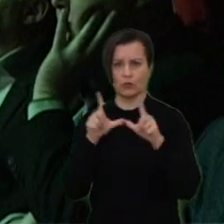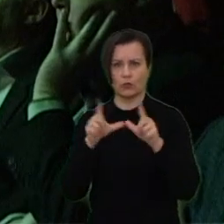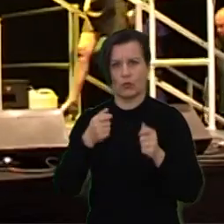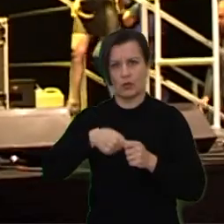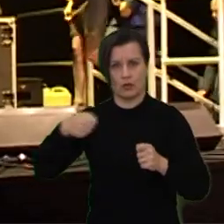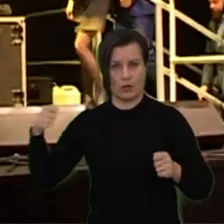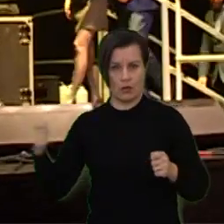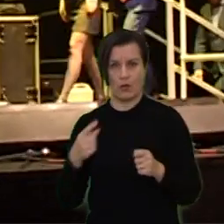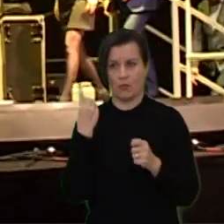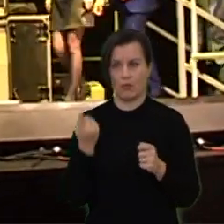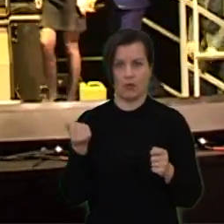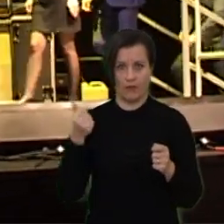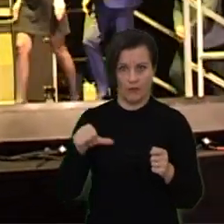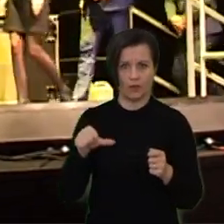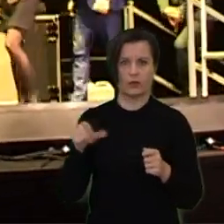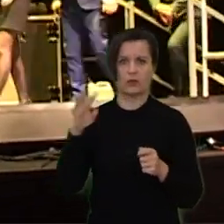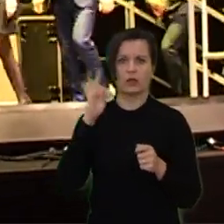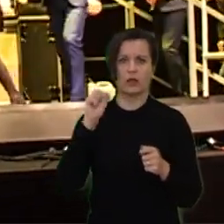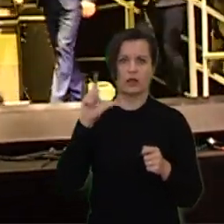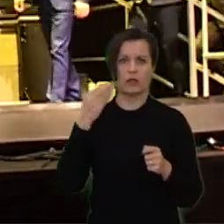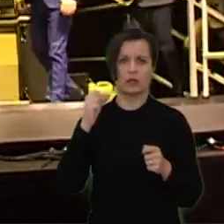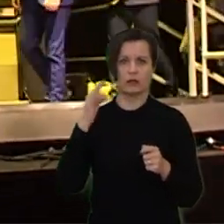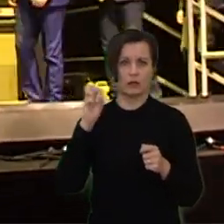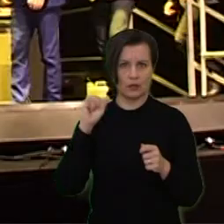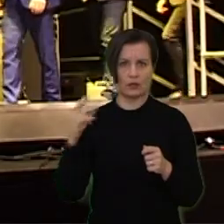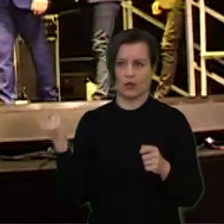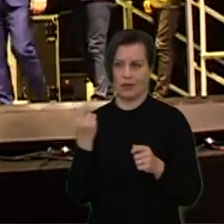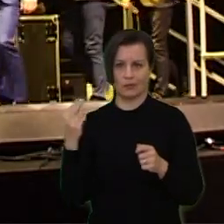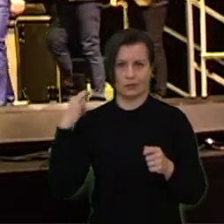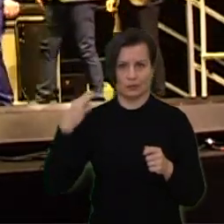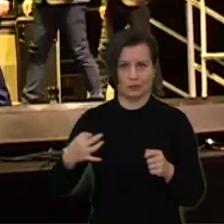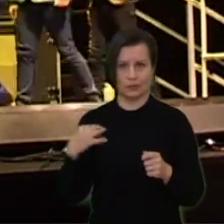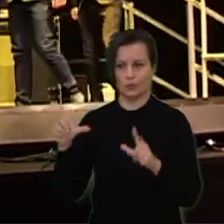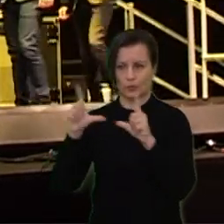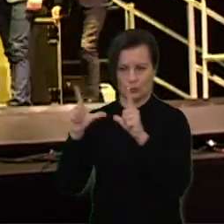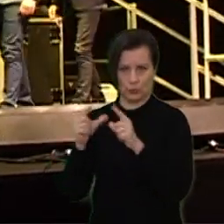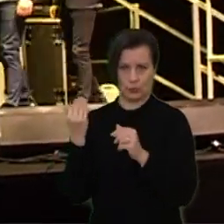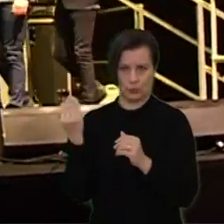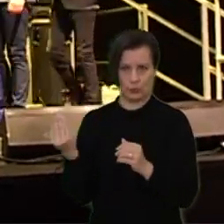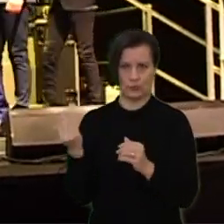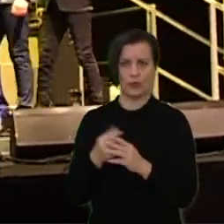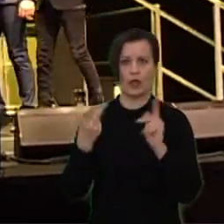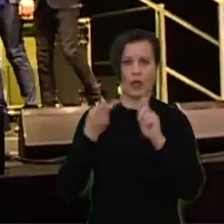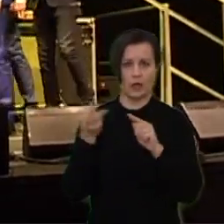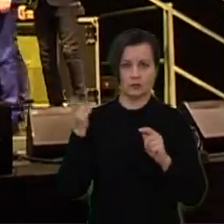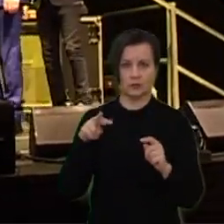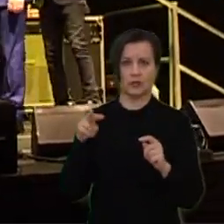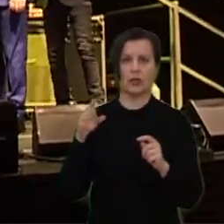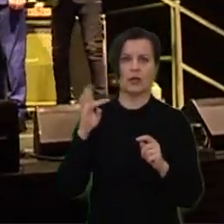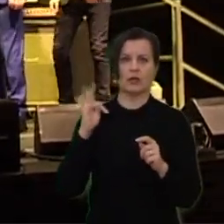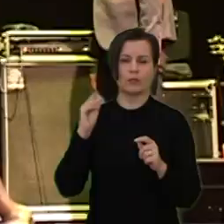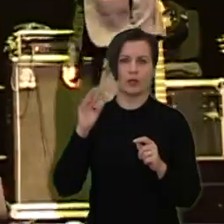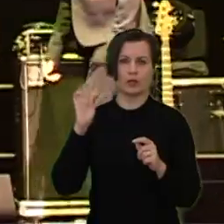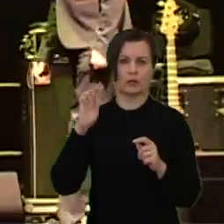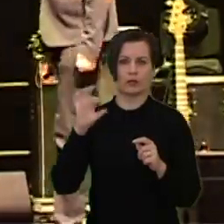atestinumą. Pirmoji vieta šiemet atiteko Jono Taumanto ir jo sūnų Ovidijaus ir Pauliaus ūkiams. Antroji vieta pripažinta